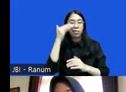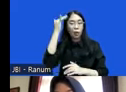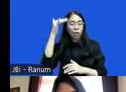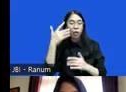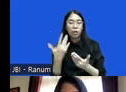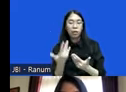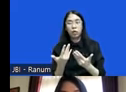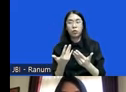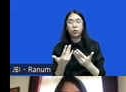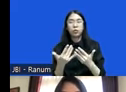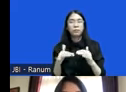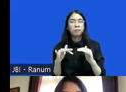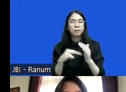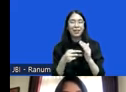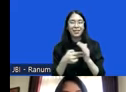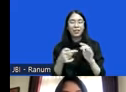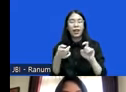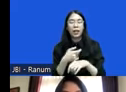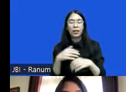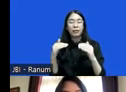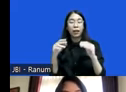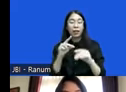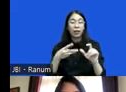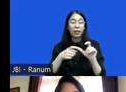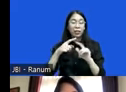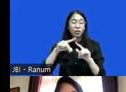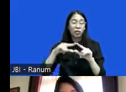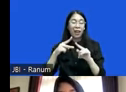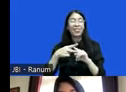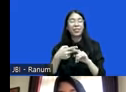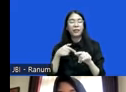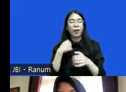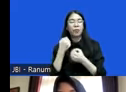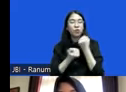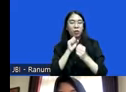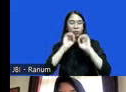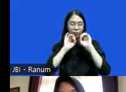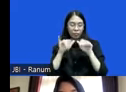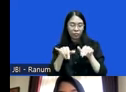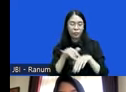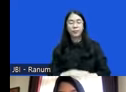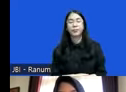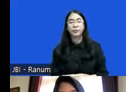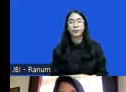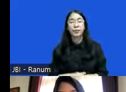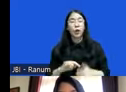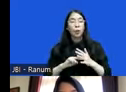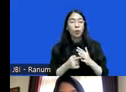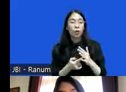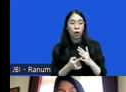restoratif itu sendiri nah saya akan mencoba untuk membahas dua poin tersebut gitu nah rekan-rekan sekalian saya ingin memulai dengan